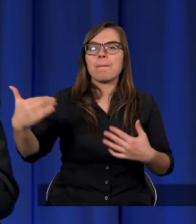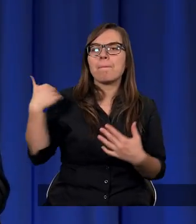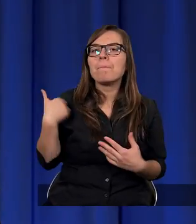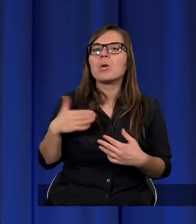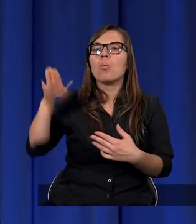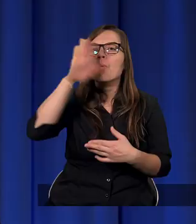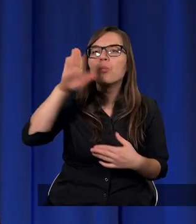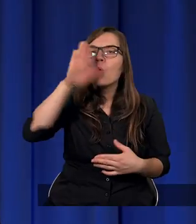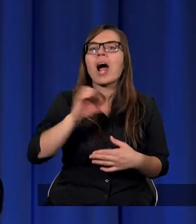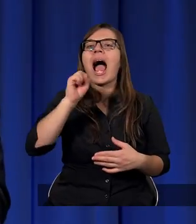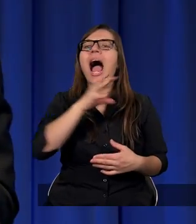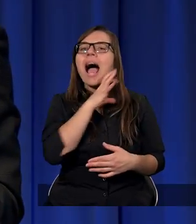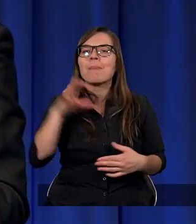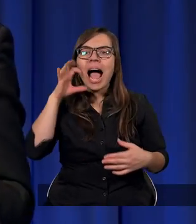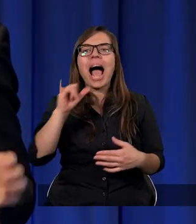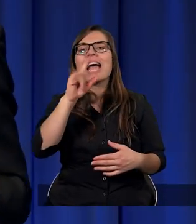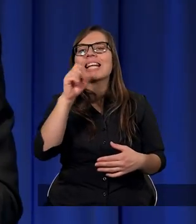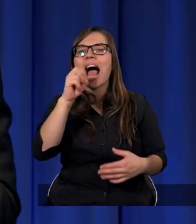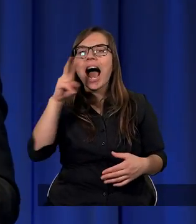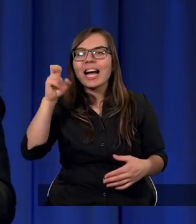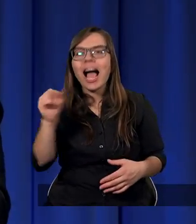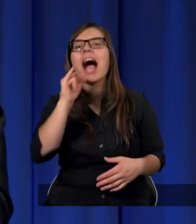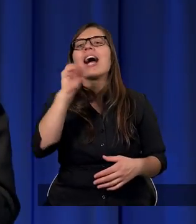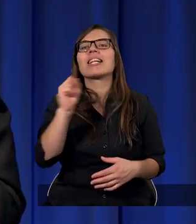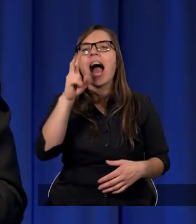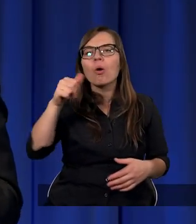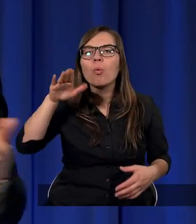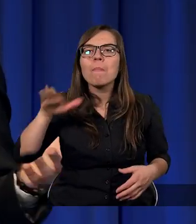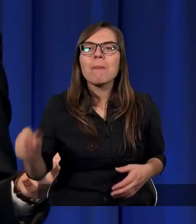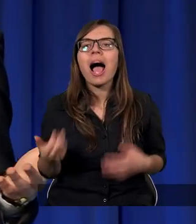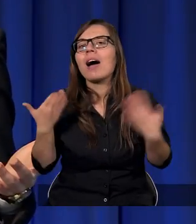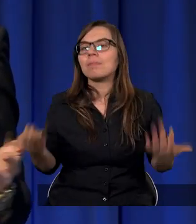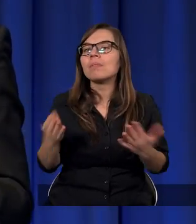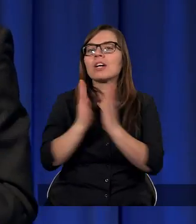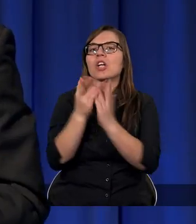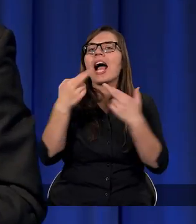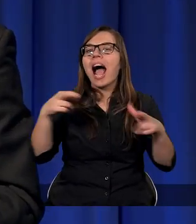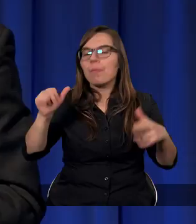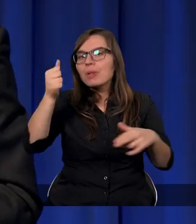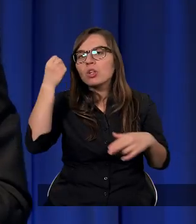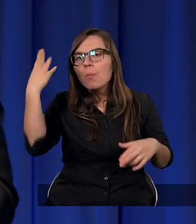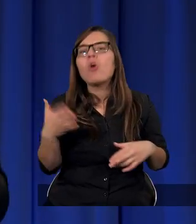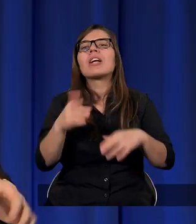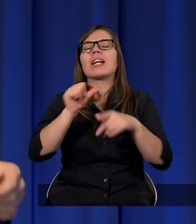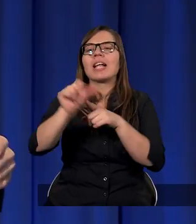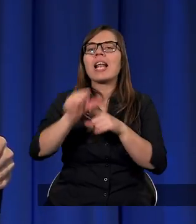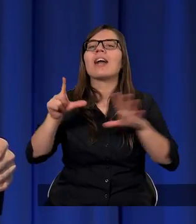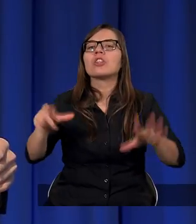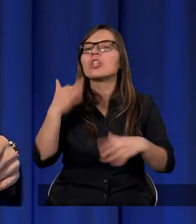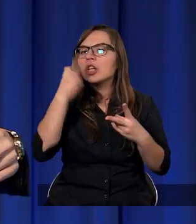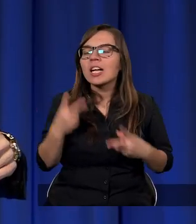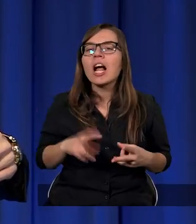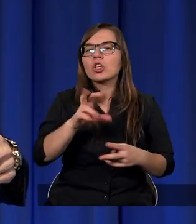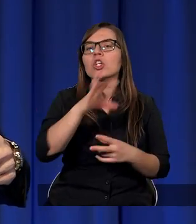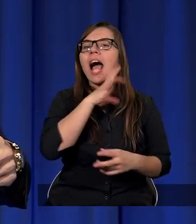Abrahama, Izaaka i Jakuba? W Księdze Rodzaju 17,1 czytamy, gdy Abraham